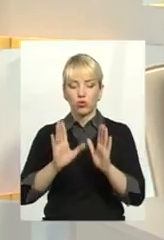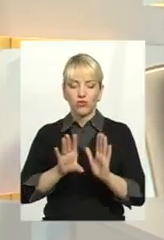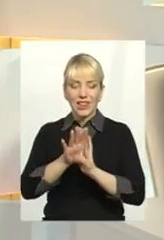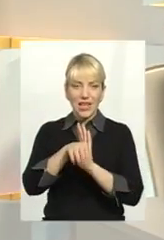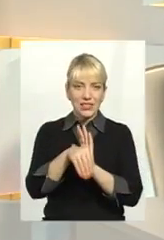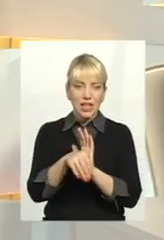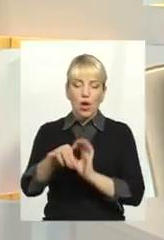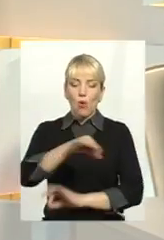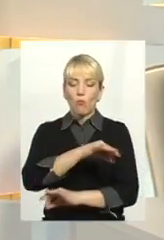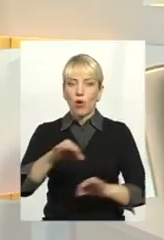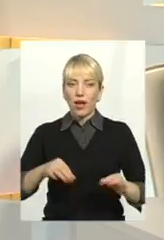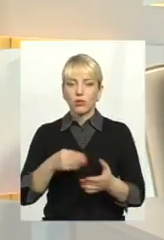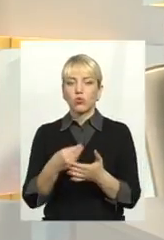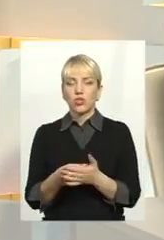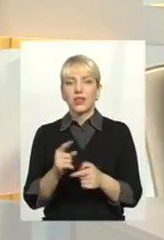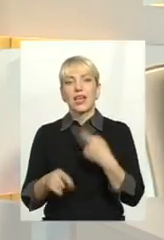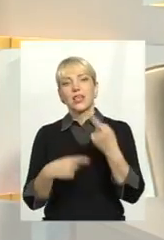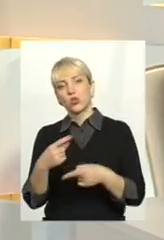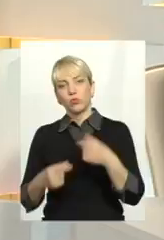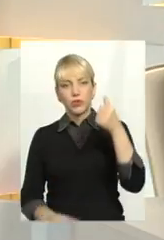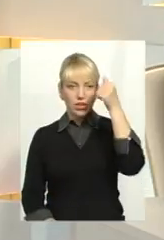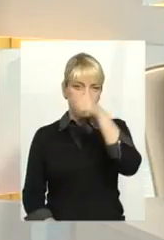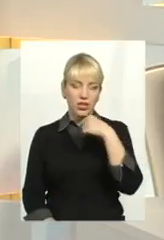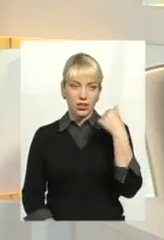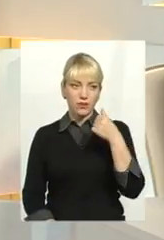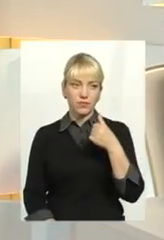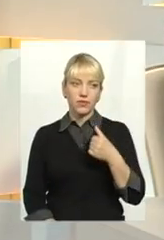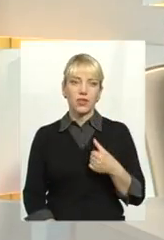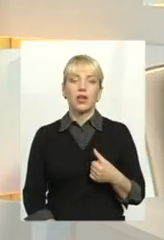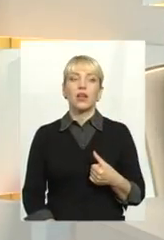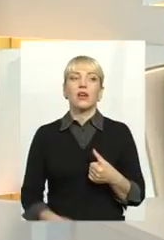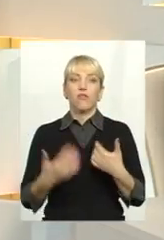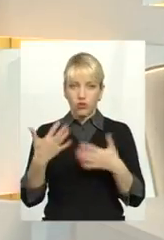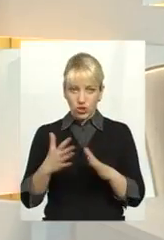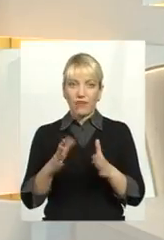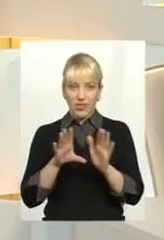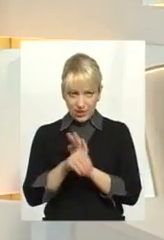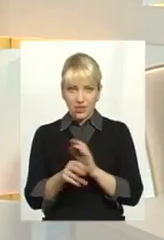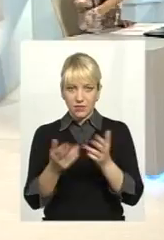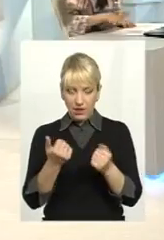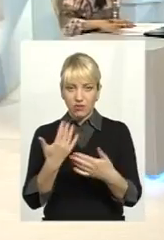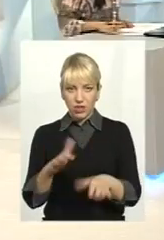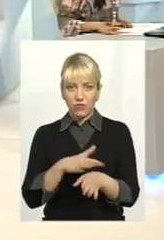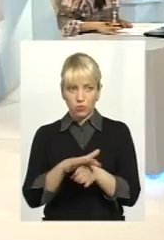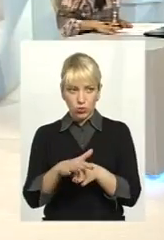проєкт бюджету на наступний рік. Ну вони внесуть вже. По суті, вже відбулося.